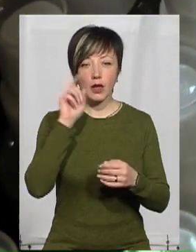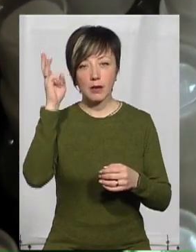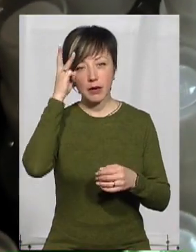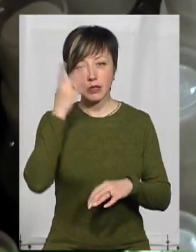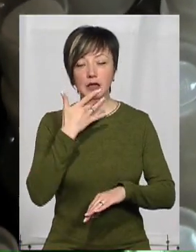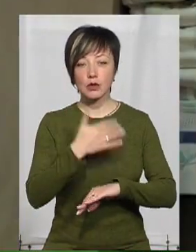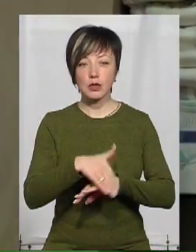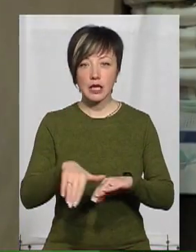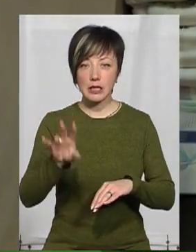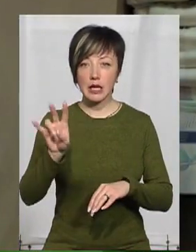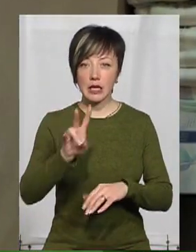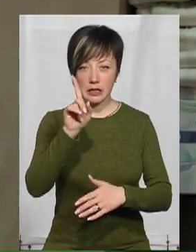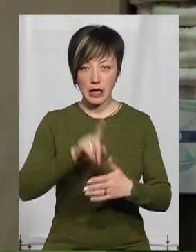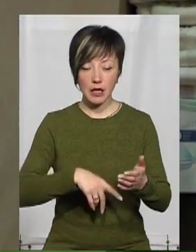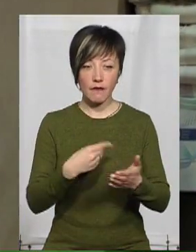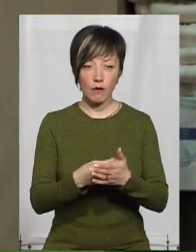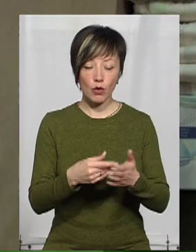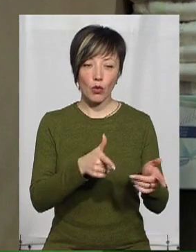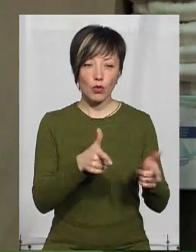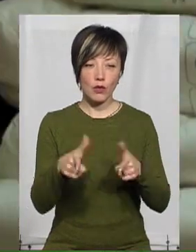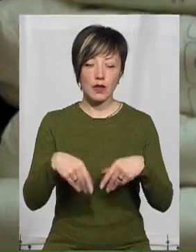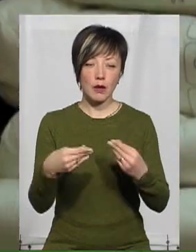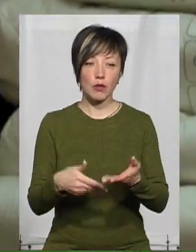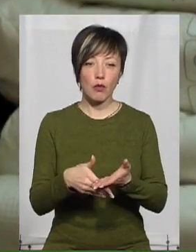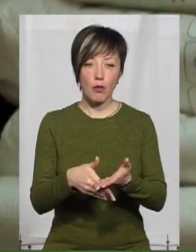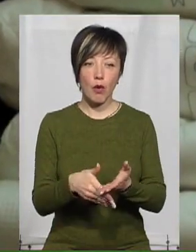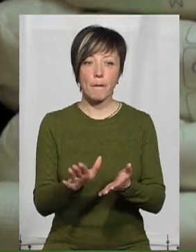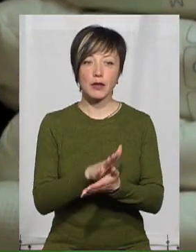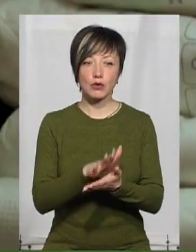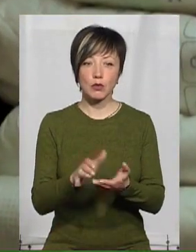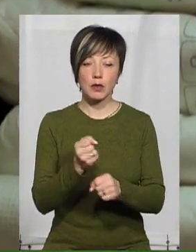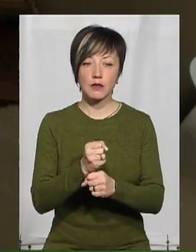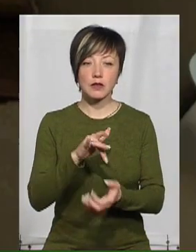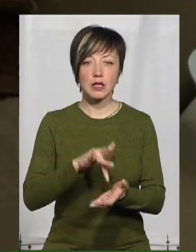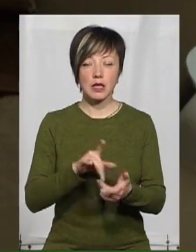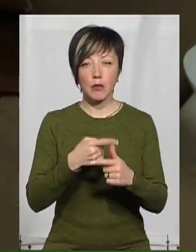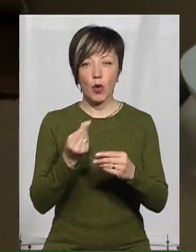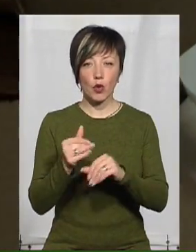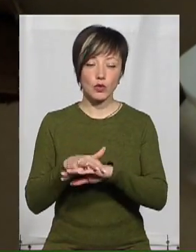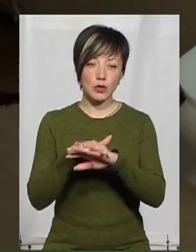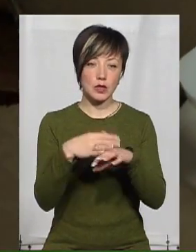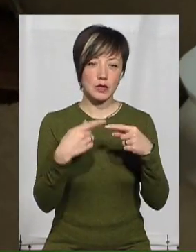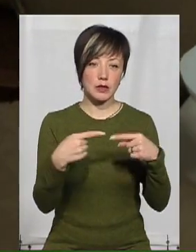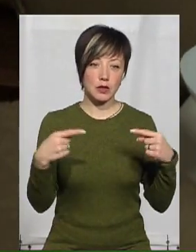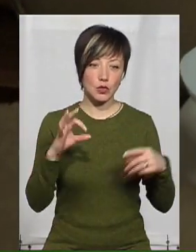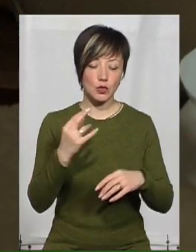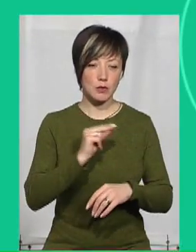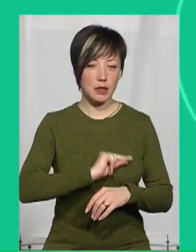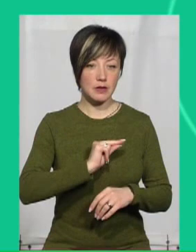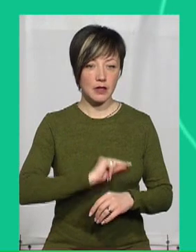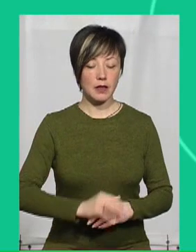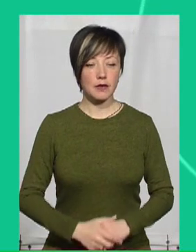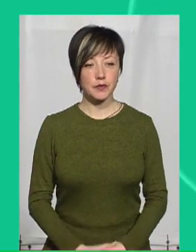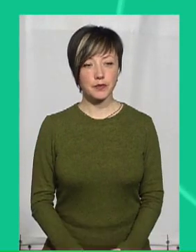з іноземних християнських фондів готові надати допомогу. Вони безкоштовно працюють в центрі чи надсилають гроші і засоби гігієни для соцпрацівників.